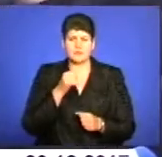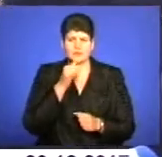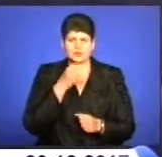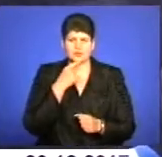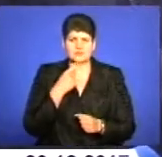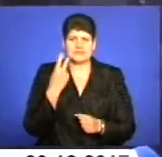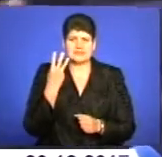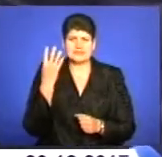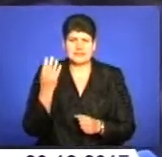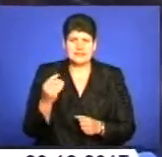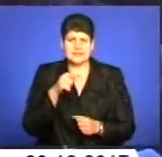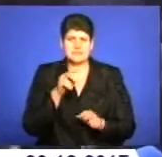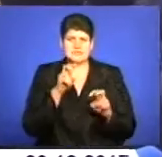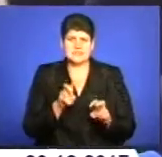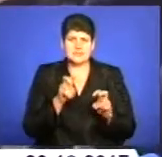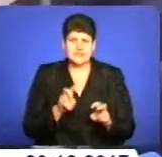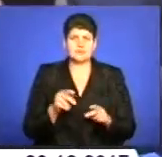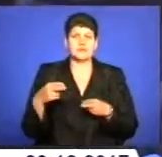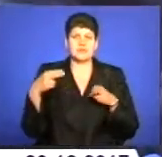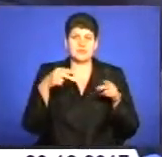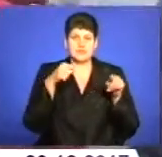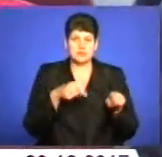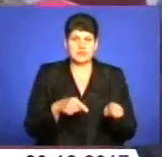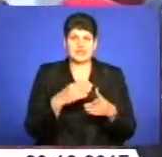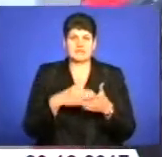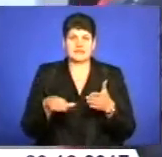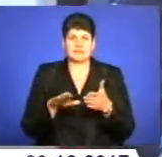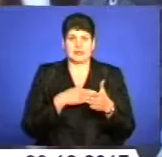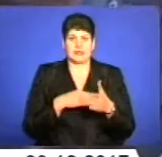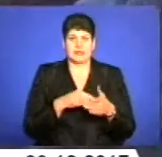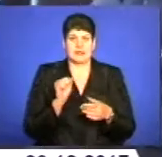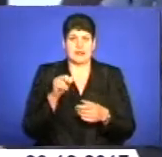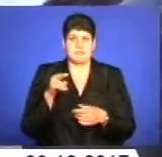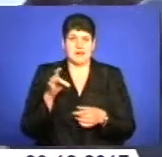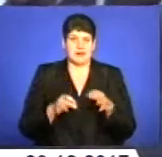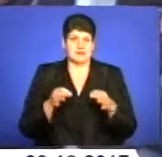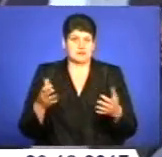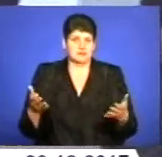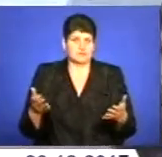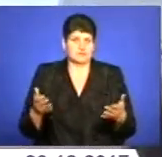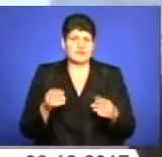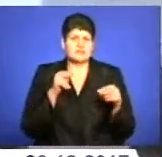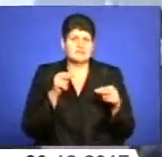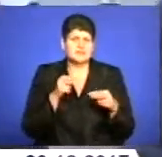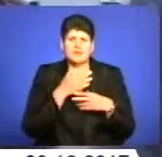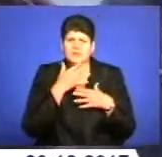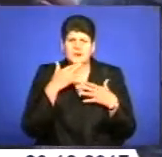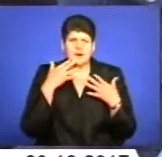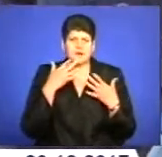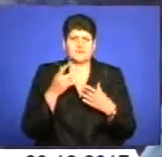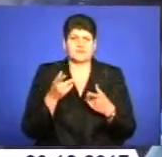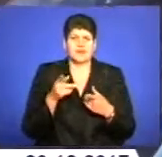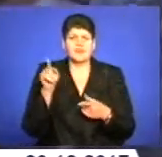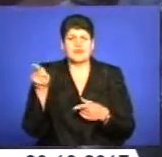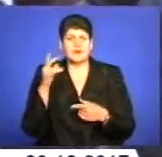Ми три дні там сиділи, приїхали сюди і апеляцію відмінили. Свідків є багато, але все зроблено так, що їх ніхто або